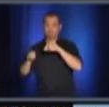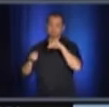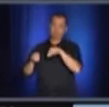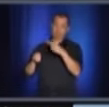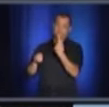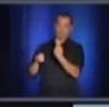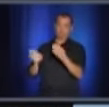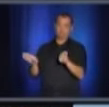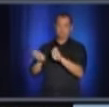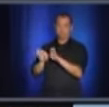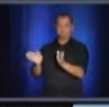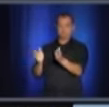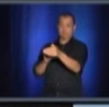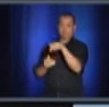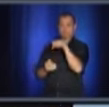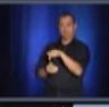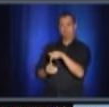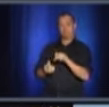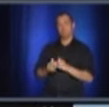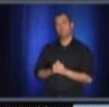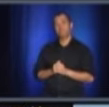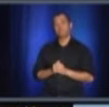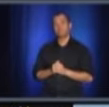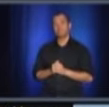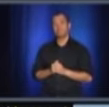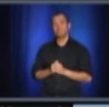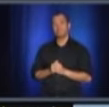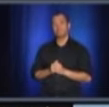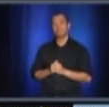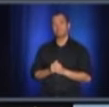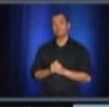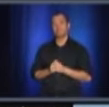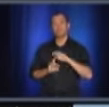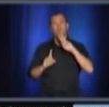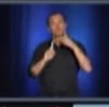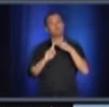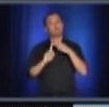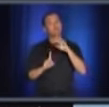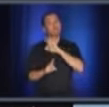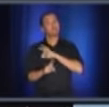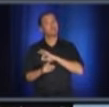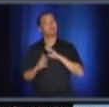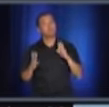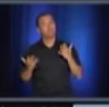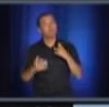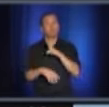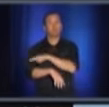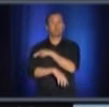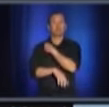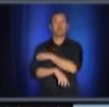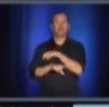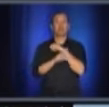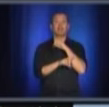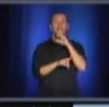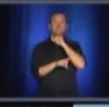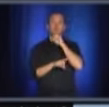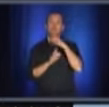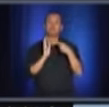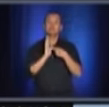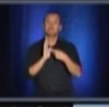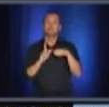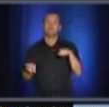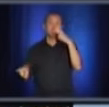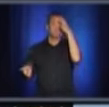deuxième avantage, c'est que, vous le savez, on a des établissements hospitaliers qui sont très vieux. Celui de Verdun